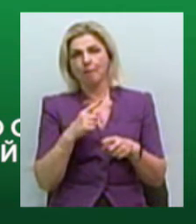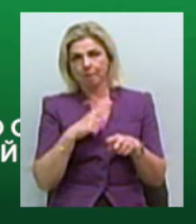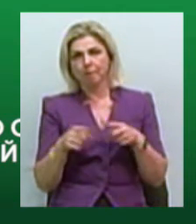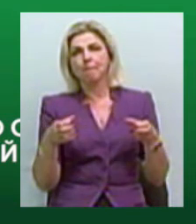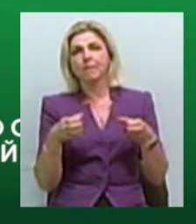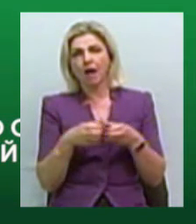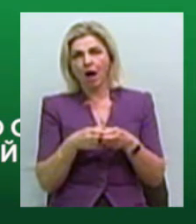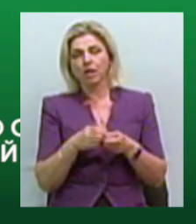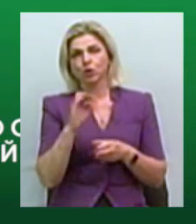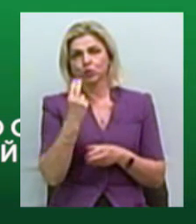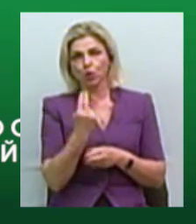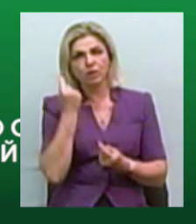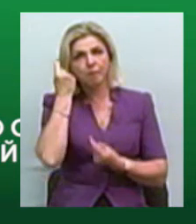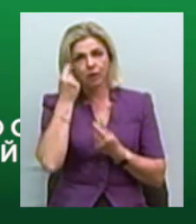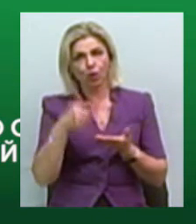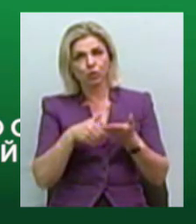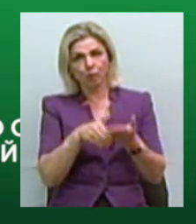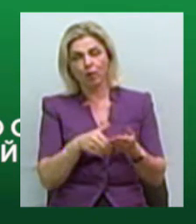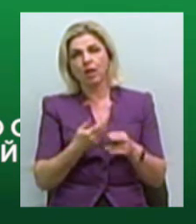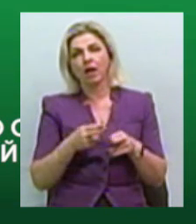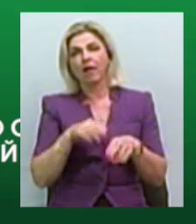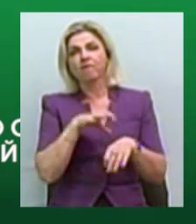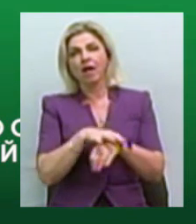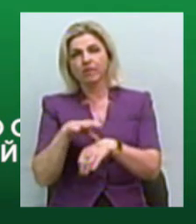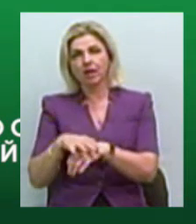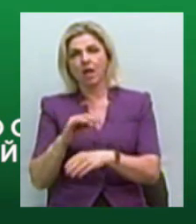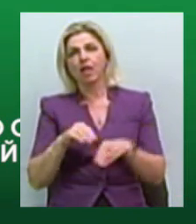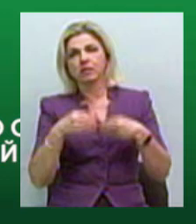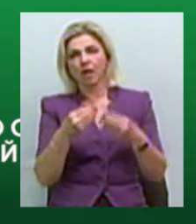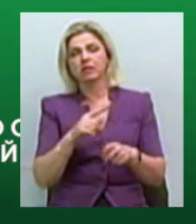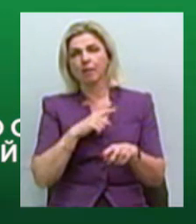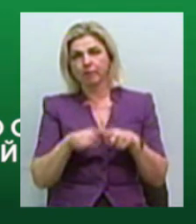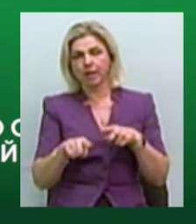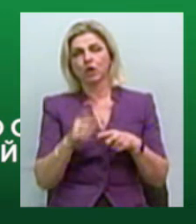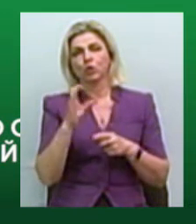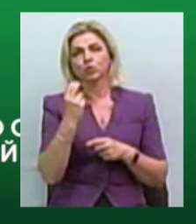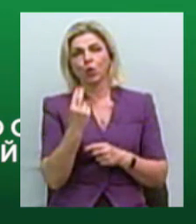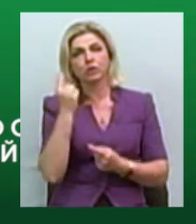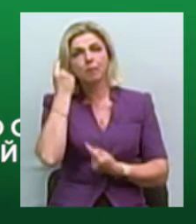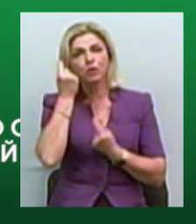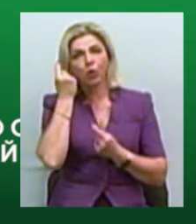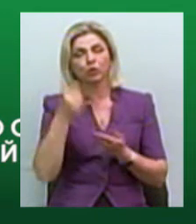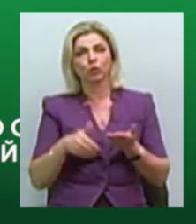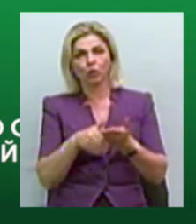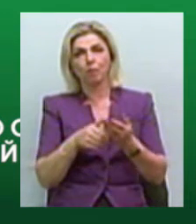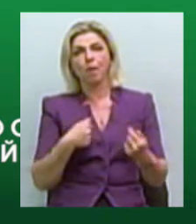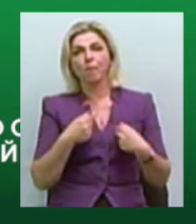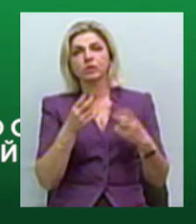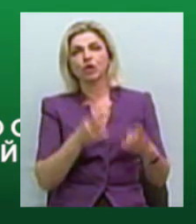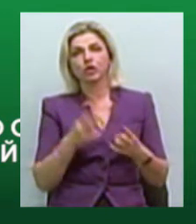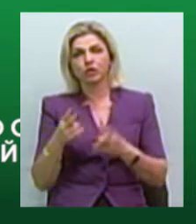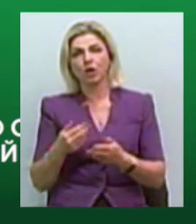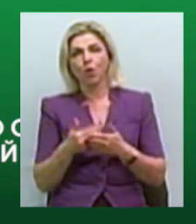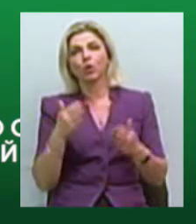-психологічної допомоги, які виявляють і надають екстрену та планову соціально-психологічну допомогу постраждалим від